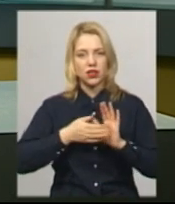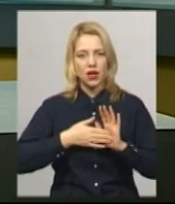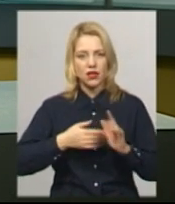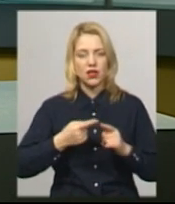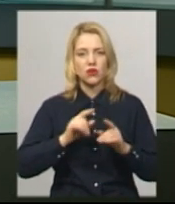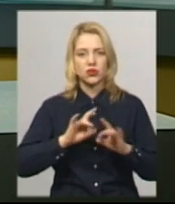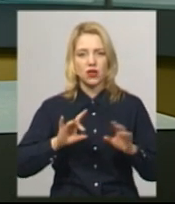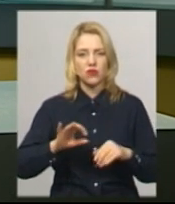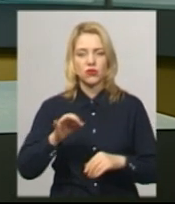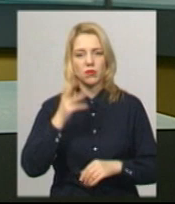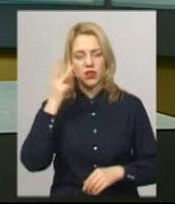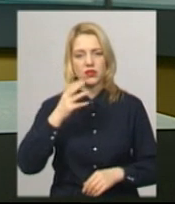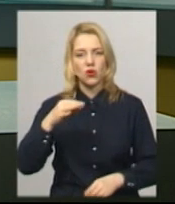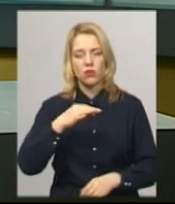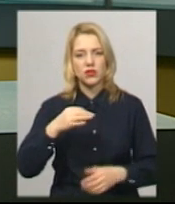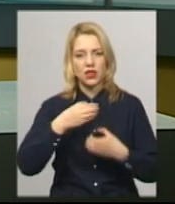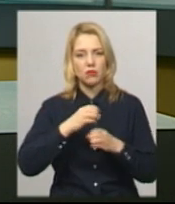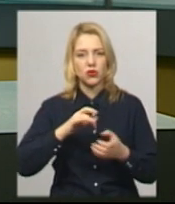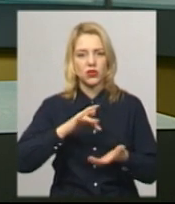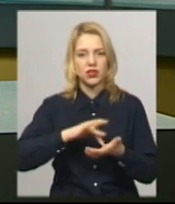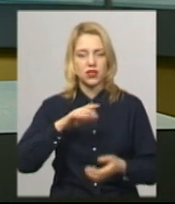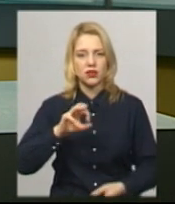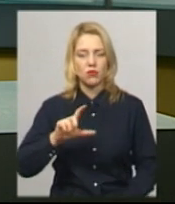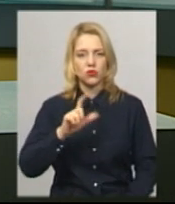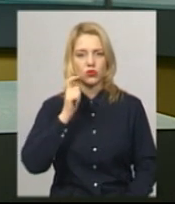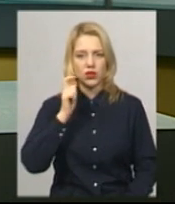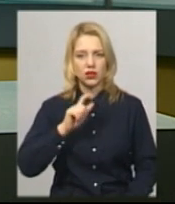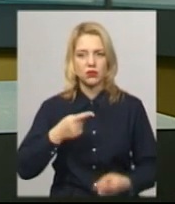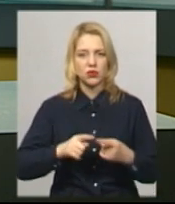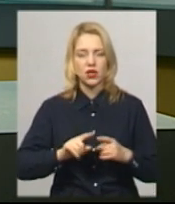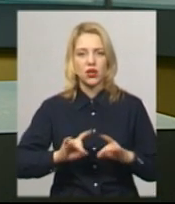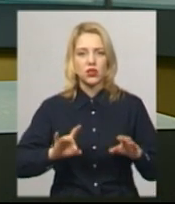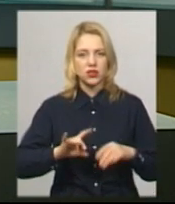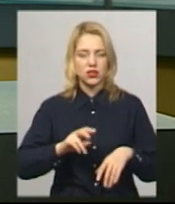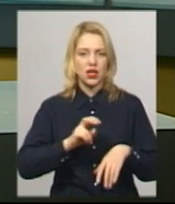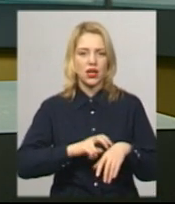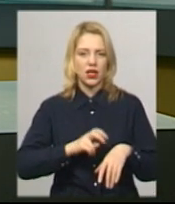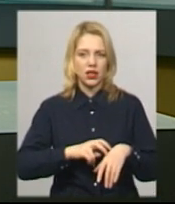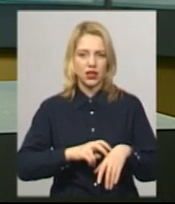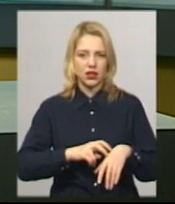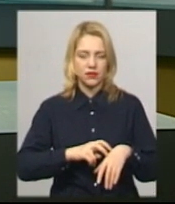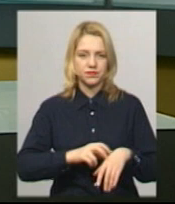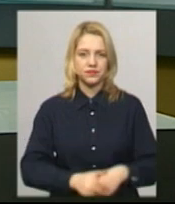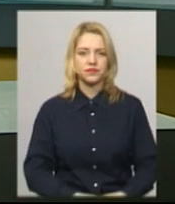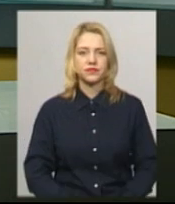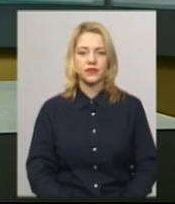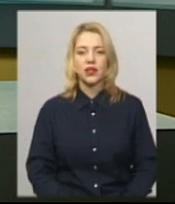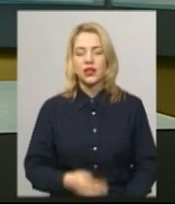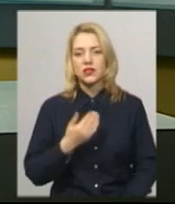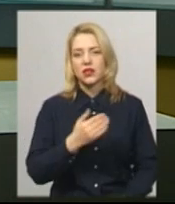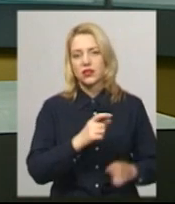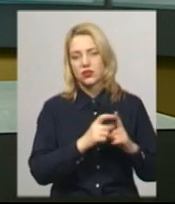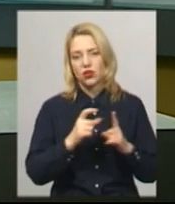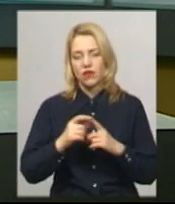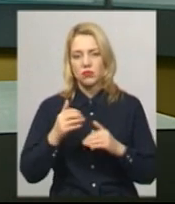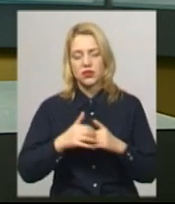Хмельницькому обласному лабораторному центрі МОЗ України. Про це розказала лікар-епідеміолог центру Лариса Калінер. За її словами,